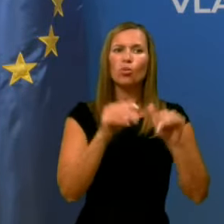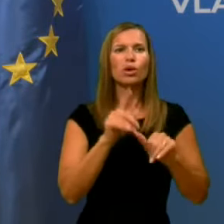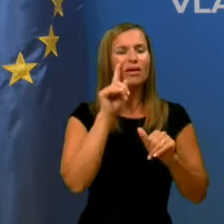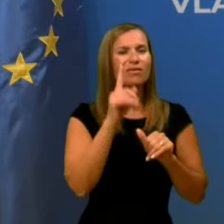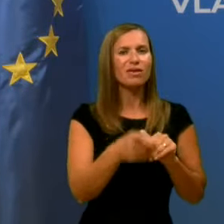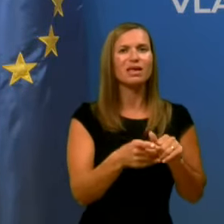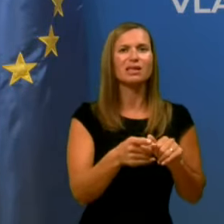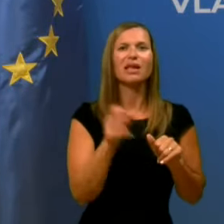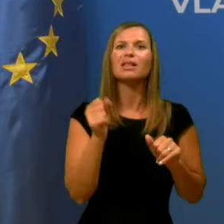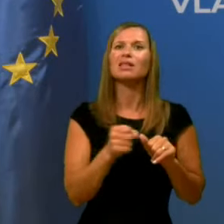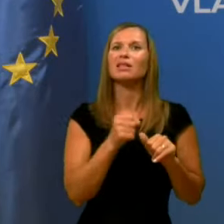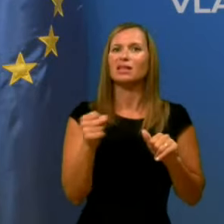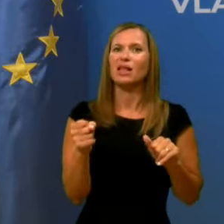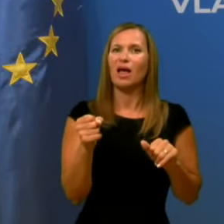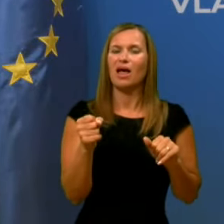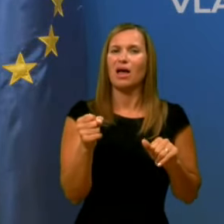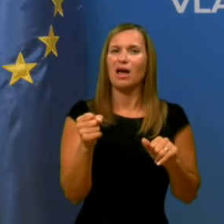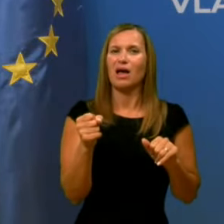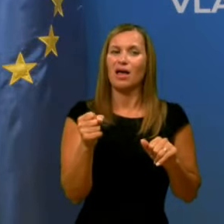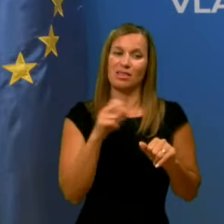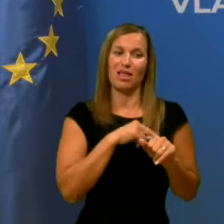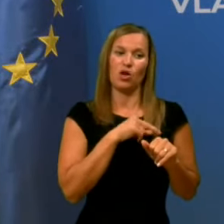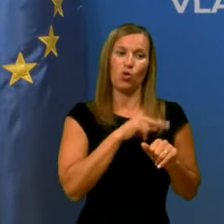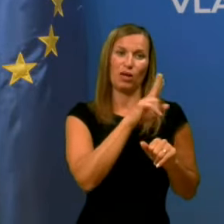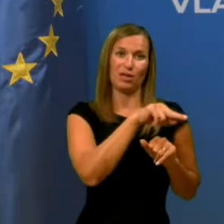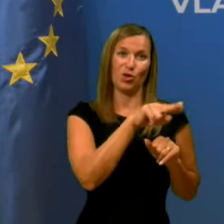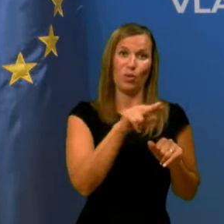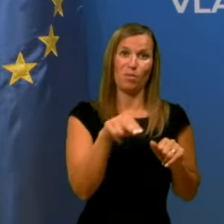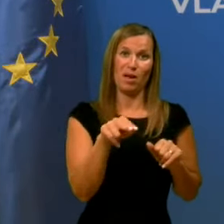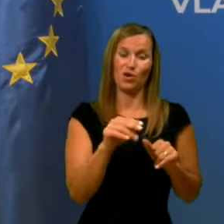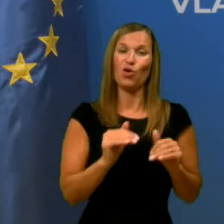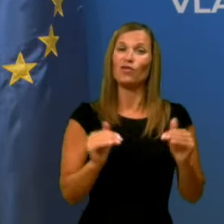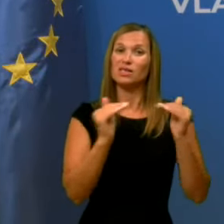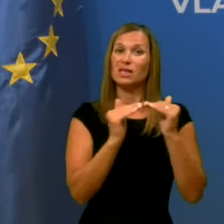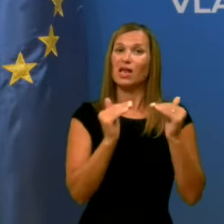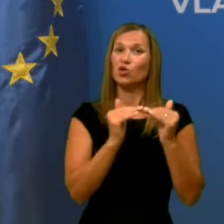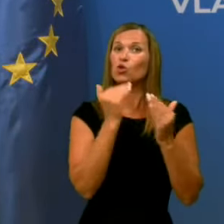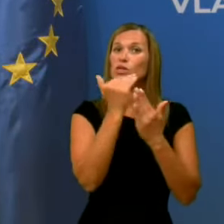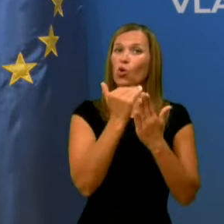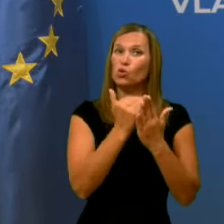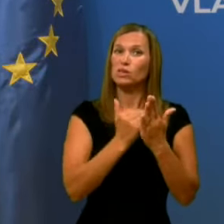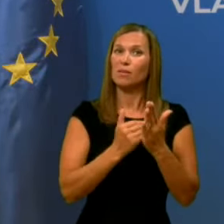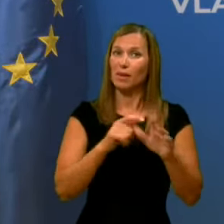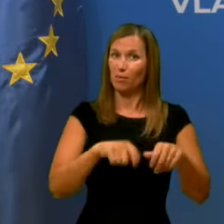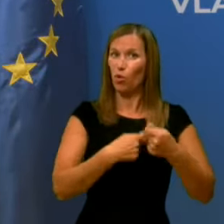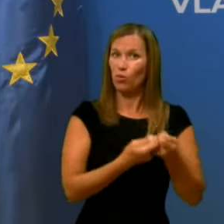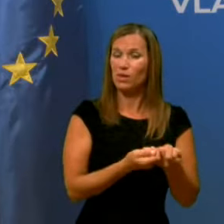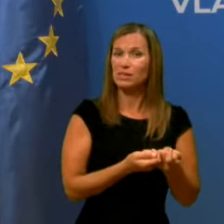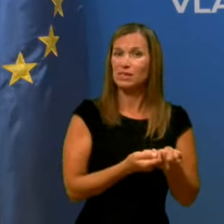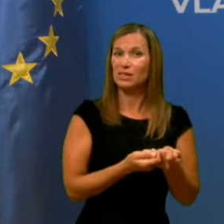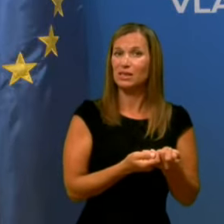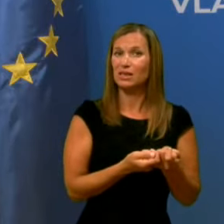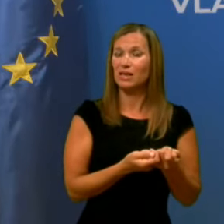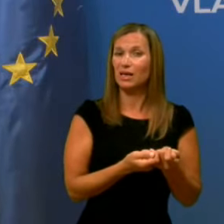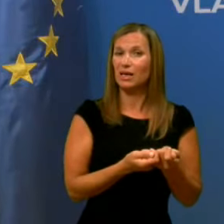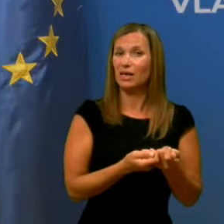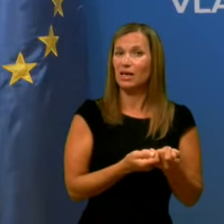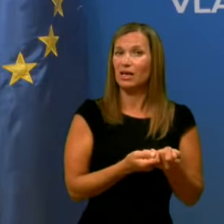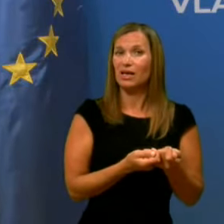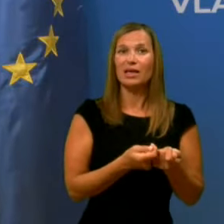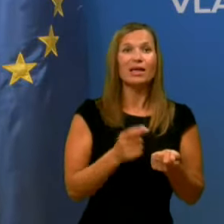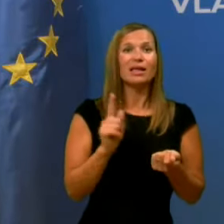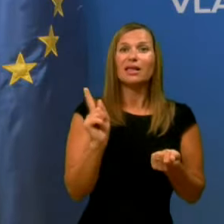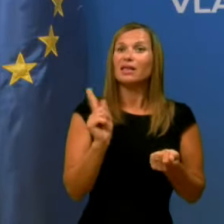prvič naloge, ki jo imajo v skladu z zakonskimi povblastili, niso upravljali, se pravi, nimajo